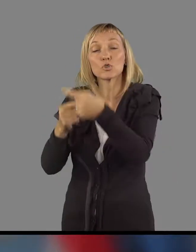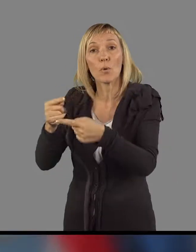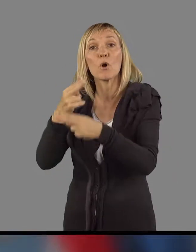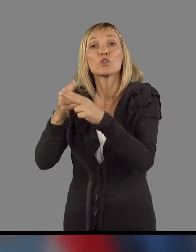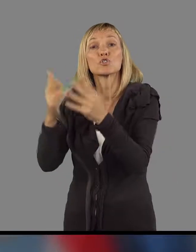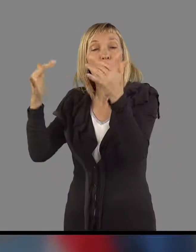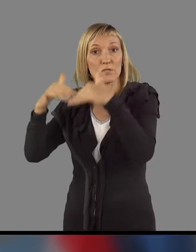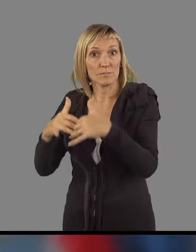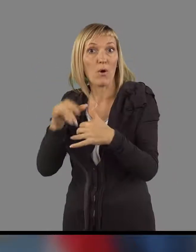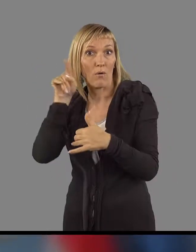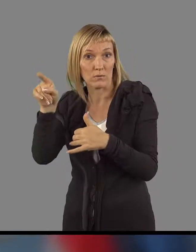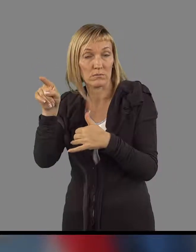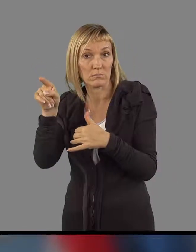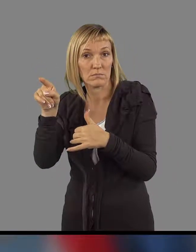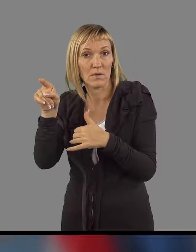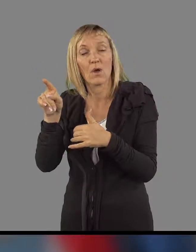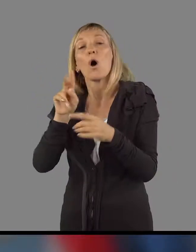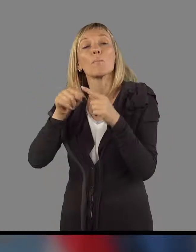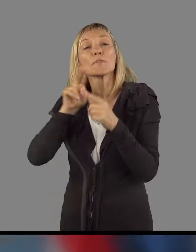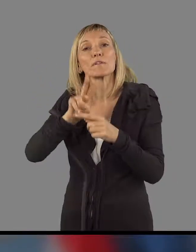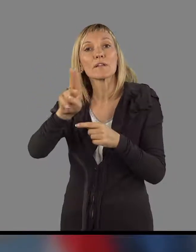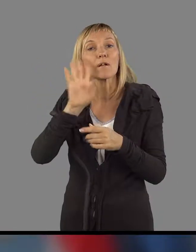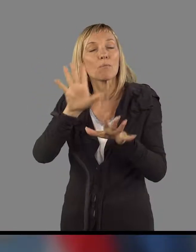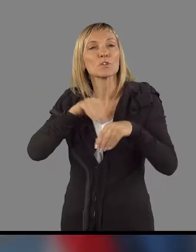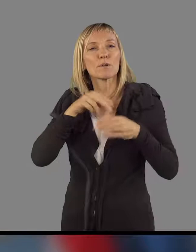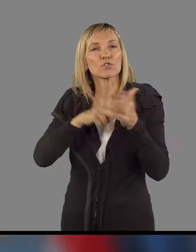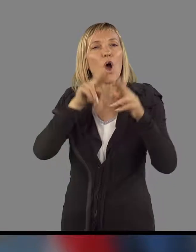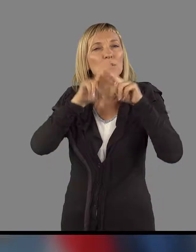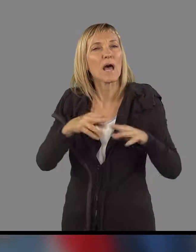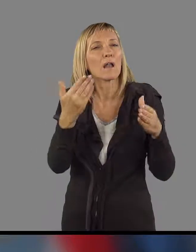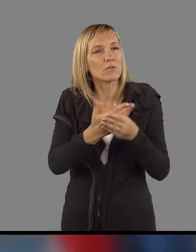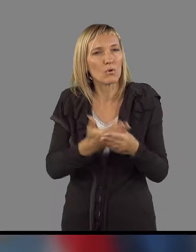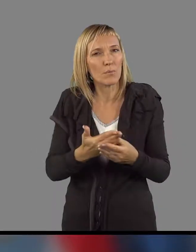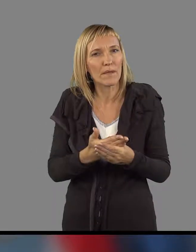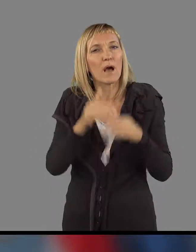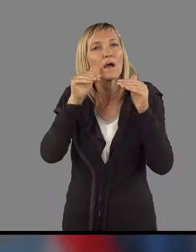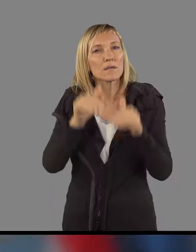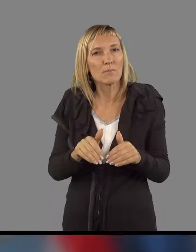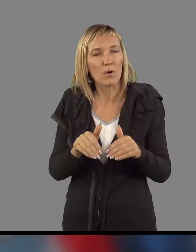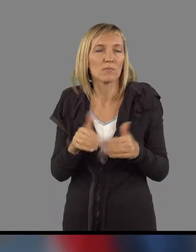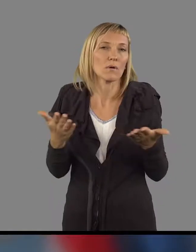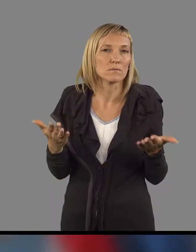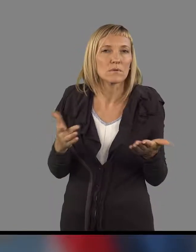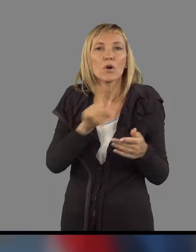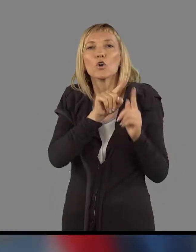v državni zbor, v nadaljovanju bomo seveda pa sprejeli še ostale dokumente, ki jih moramo, to je do 15.